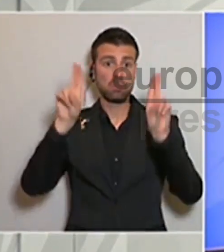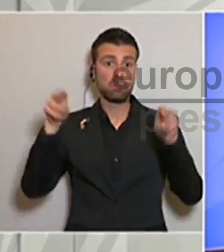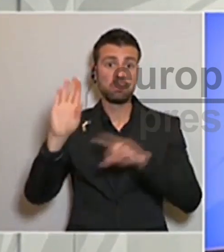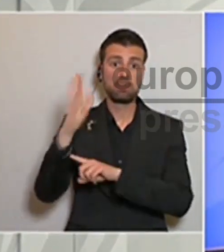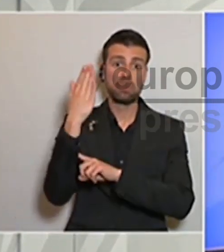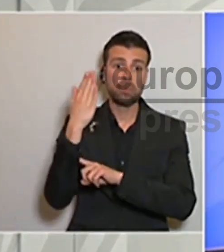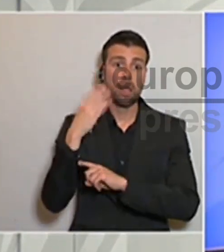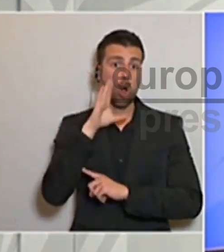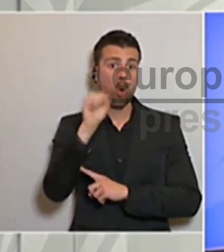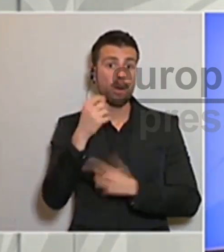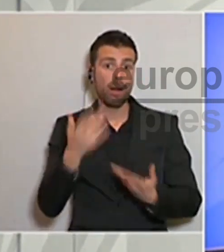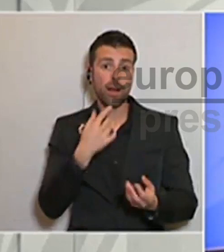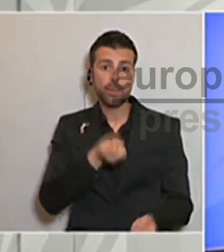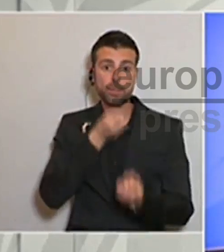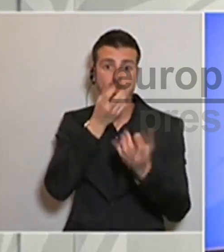a govern no ens podem pronunciar.